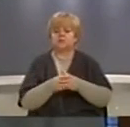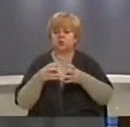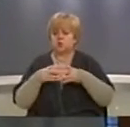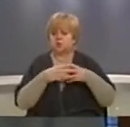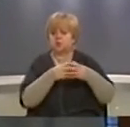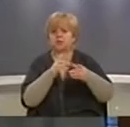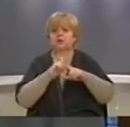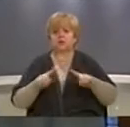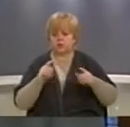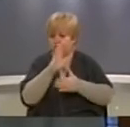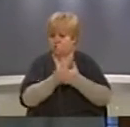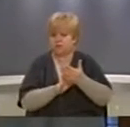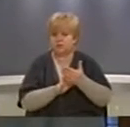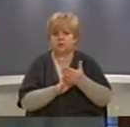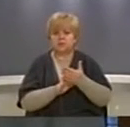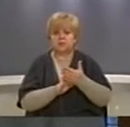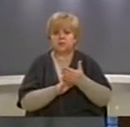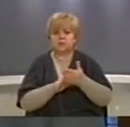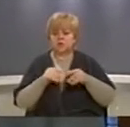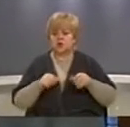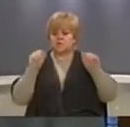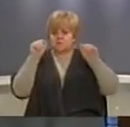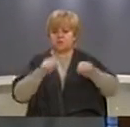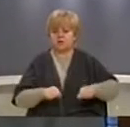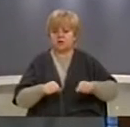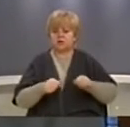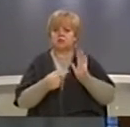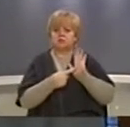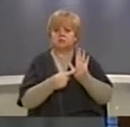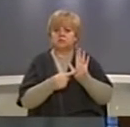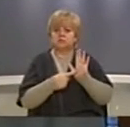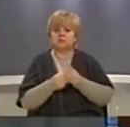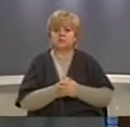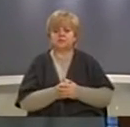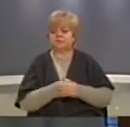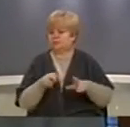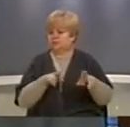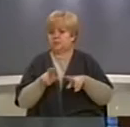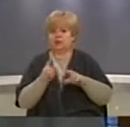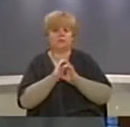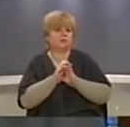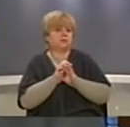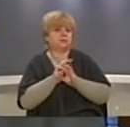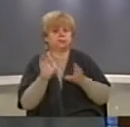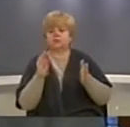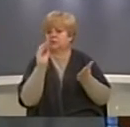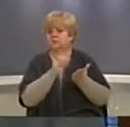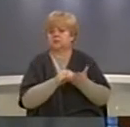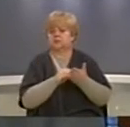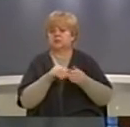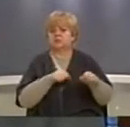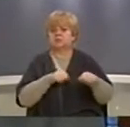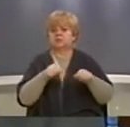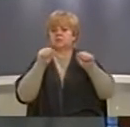ndryshme duke filluar nga të qenit pronarë në gjendje faktike, mirë po juridikisht asë njëherë nuk është regjistuar si pronarë